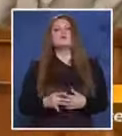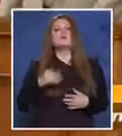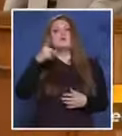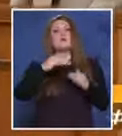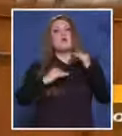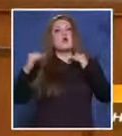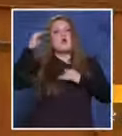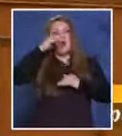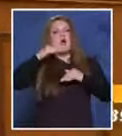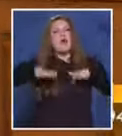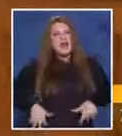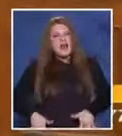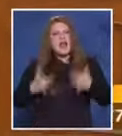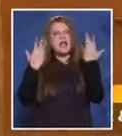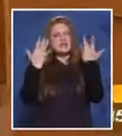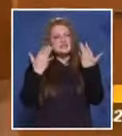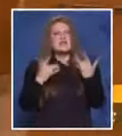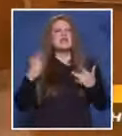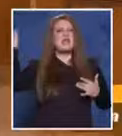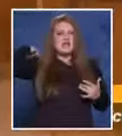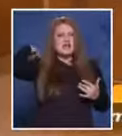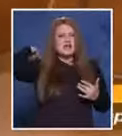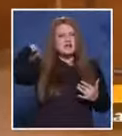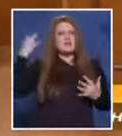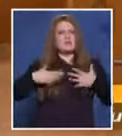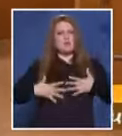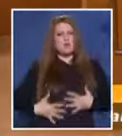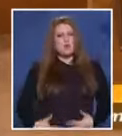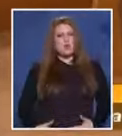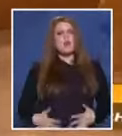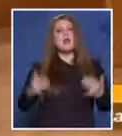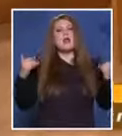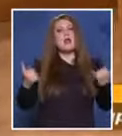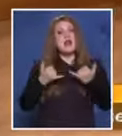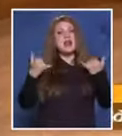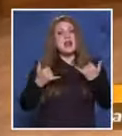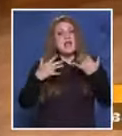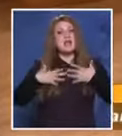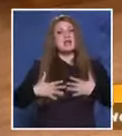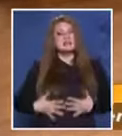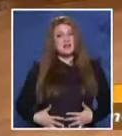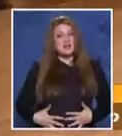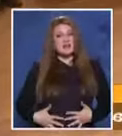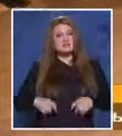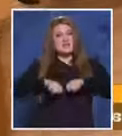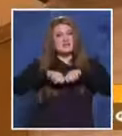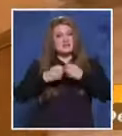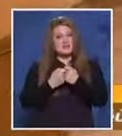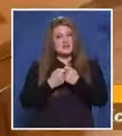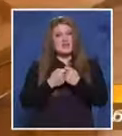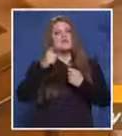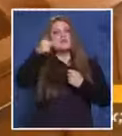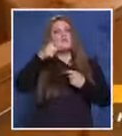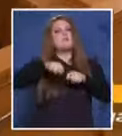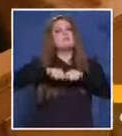горни, долни крайници, коремна област, рамене, гръб на пострадалия, така причинили лека телесна повреда, което съставлява престъпление от